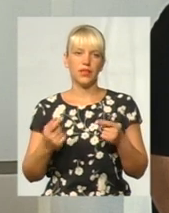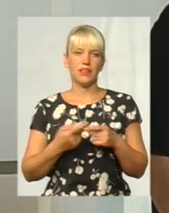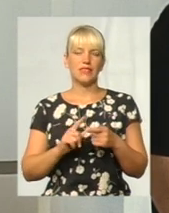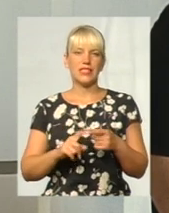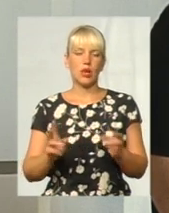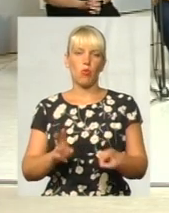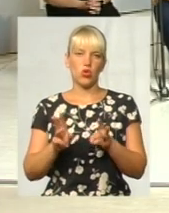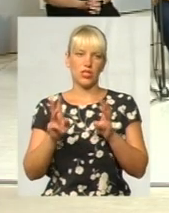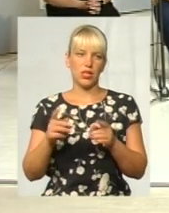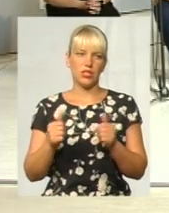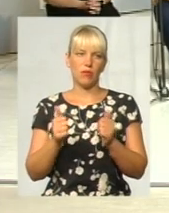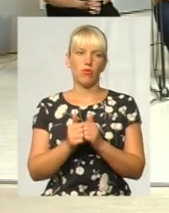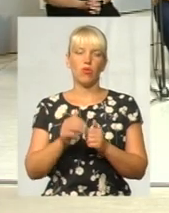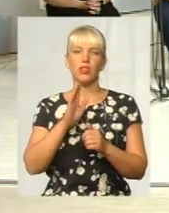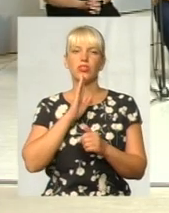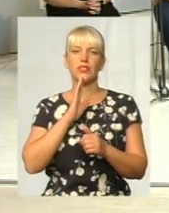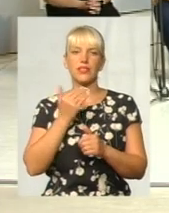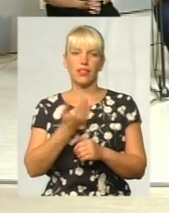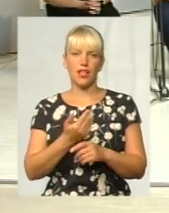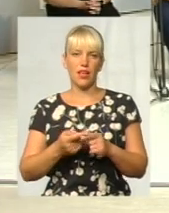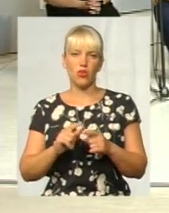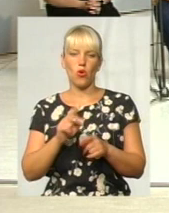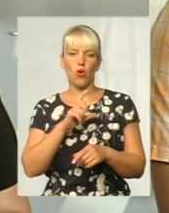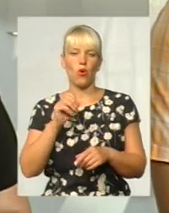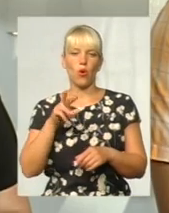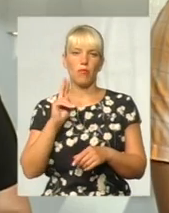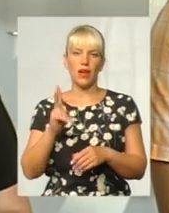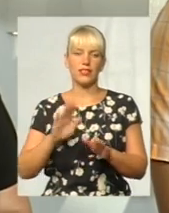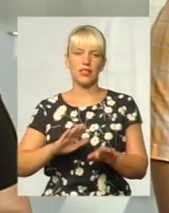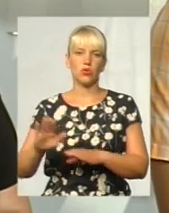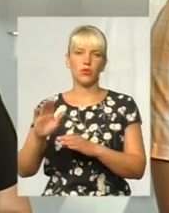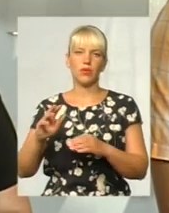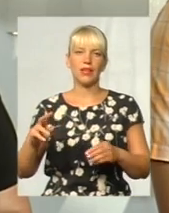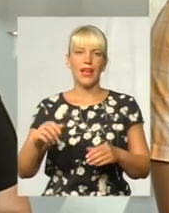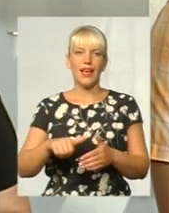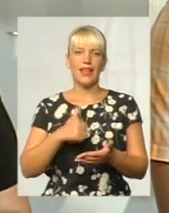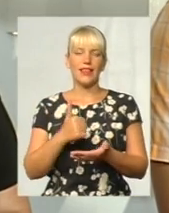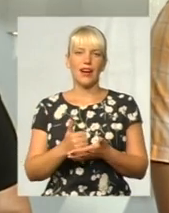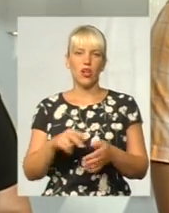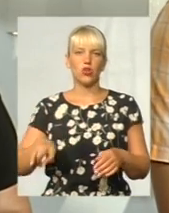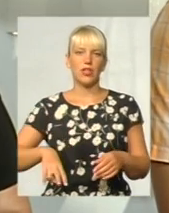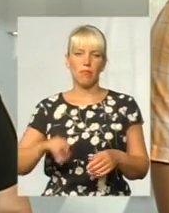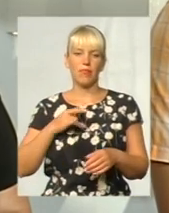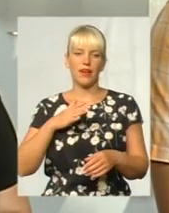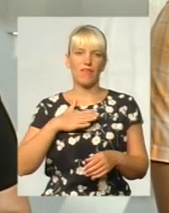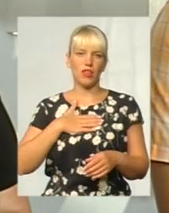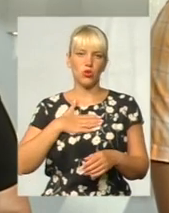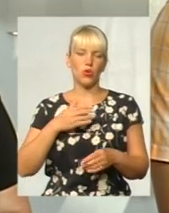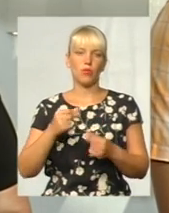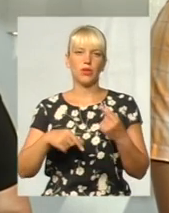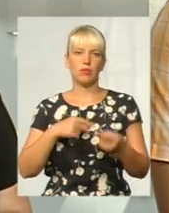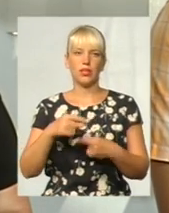пожежі. Поруч із нею Олег Анатолійович Хомяк, заступник генерального директора приватного підприємства «Стандарт Інвест»,